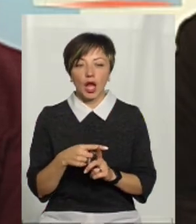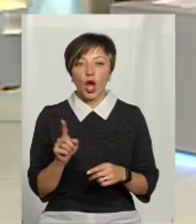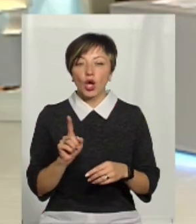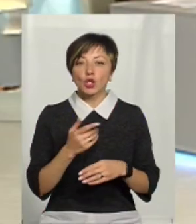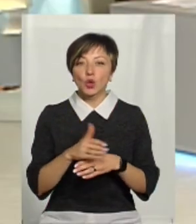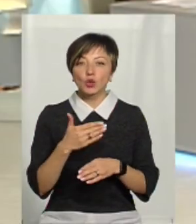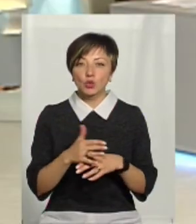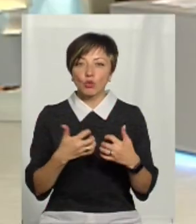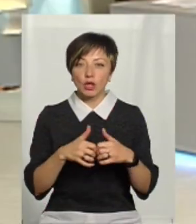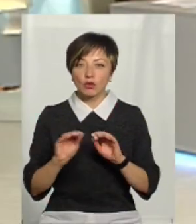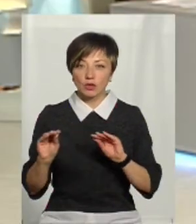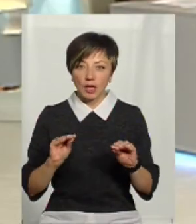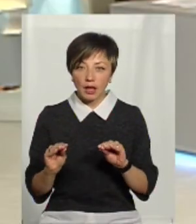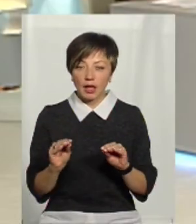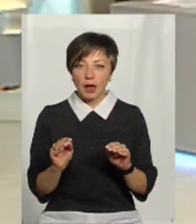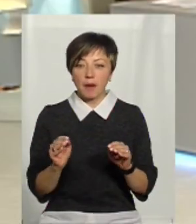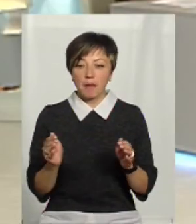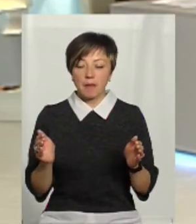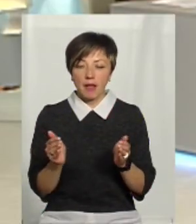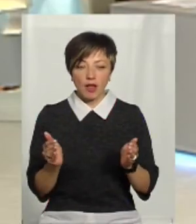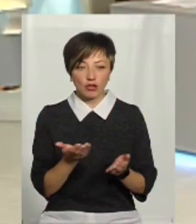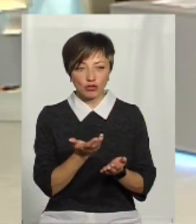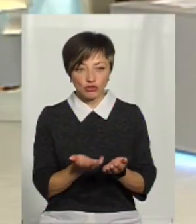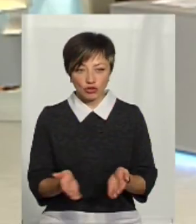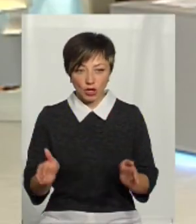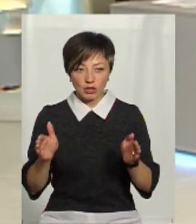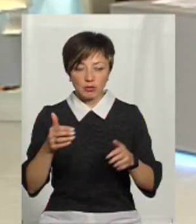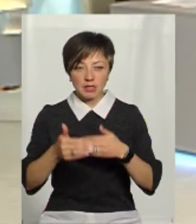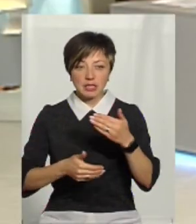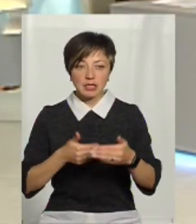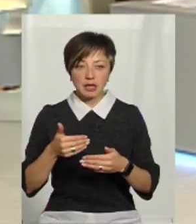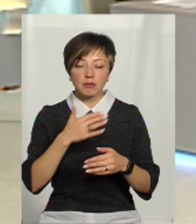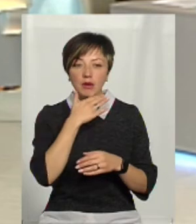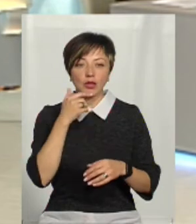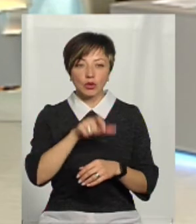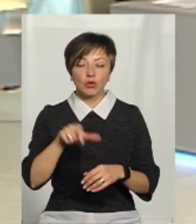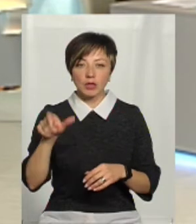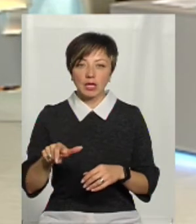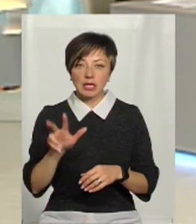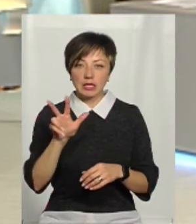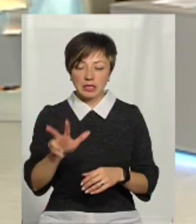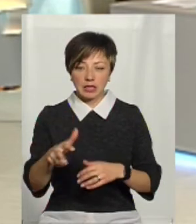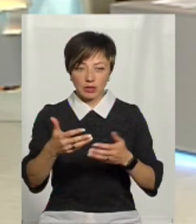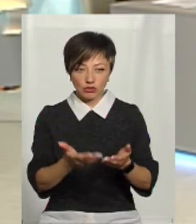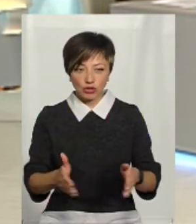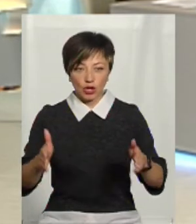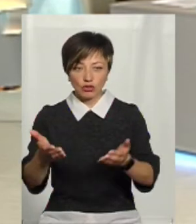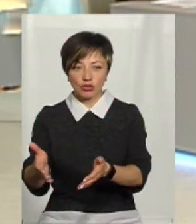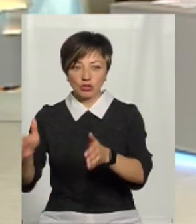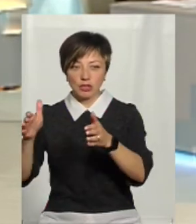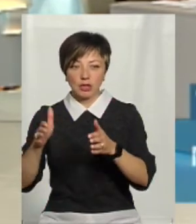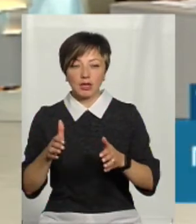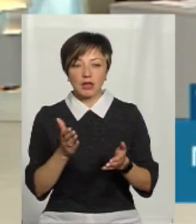дозуючі установки стоять, і ще на маленькій чаші, де є басейна, де багато людей, там є три маленькі чаші, хто ходив, той знає.